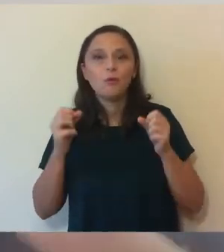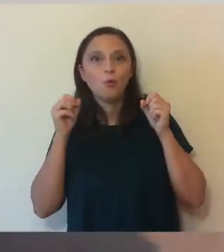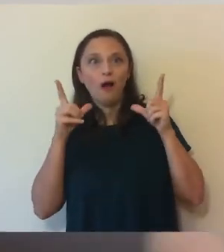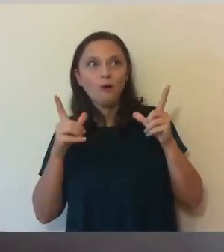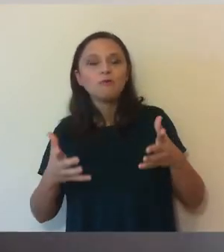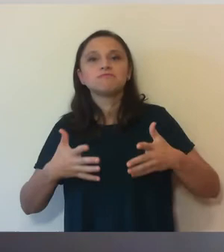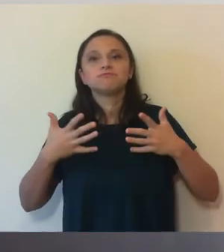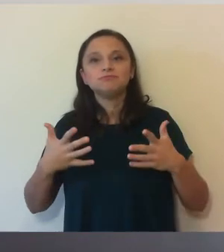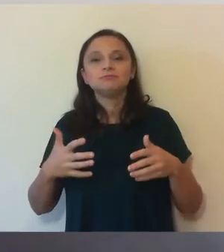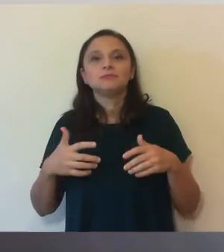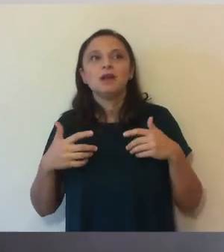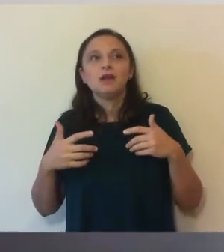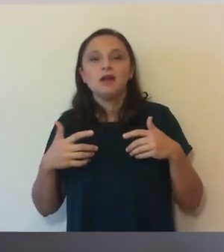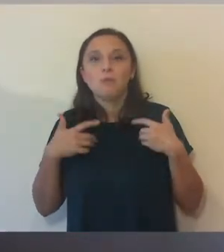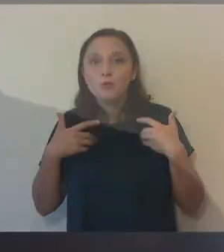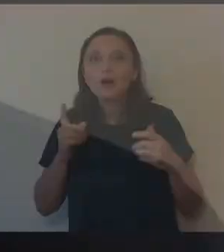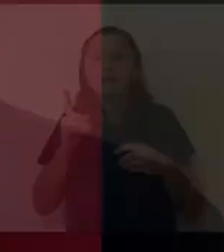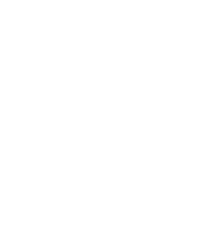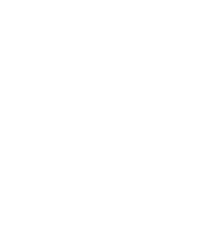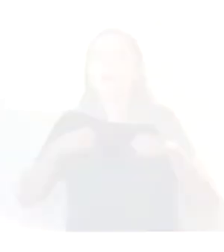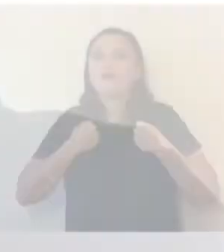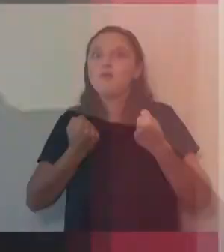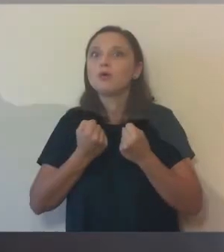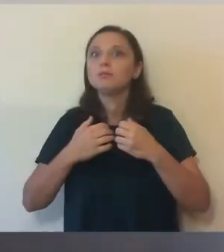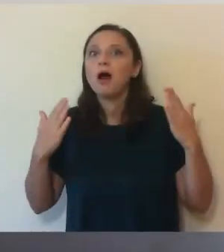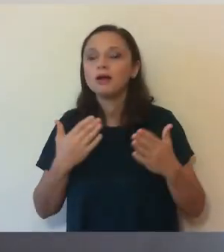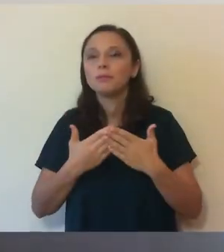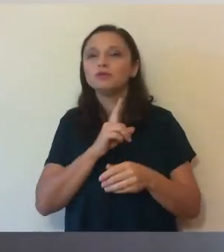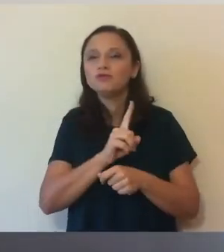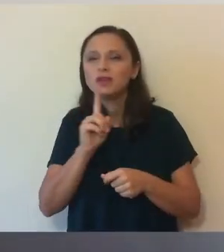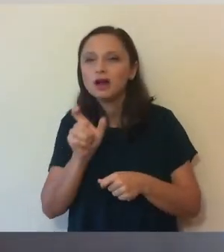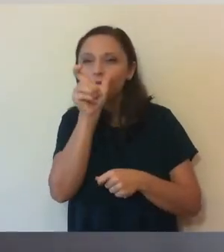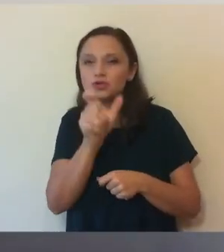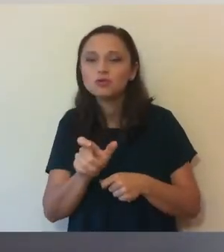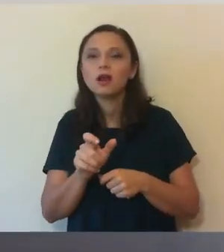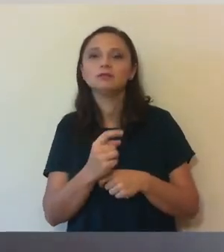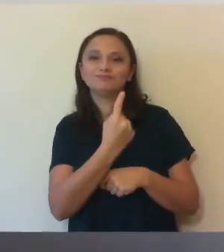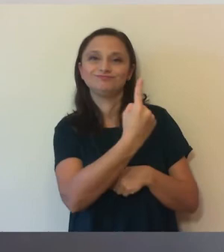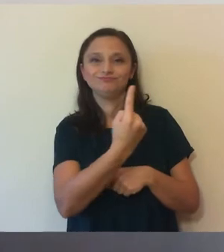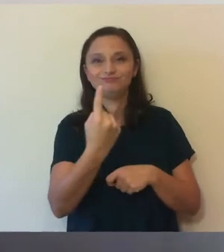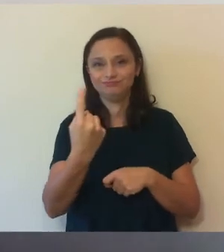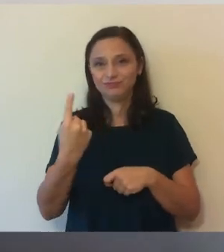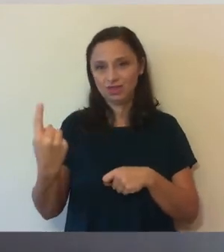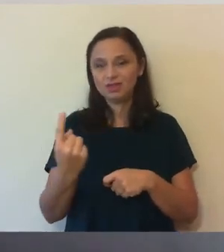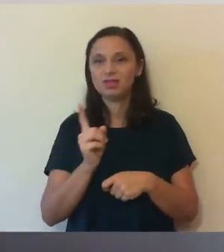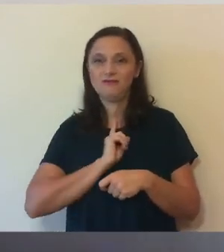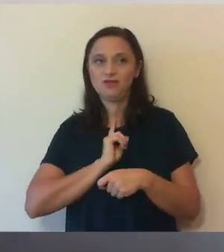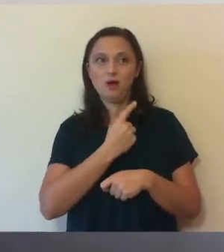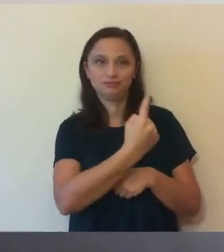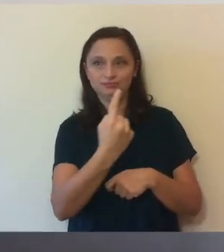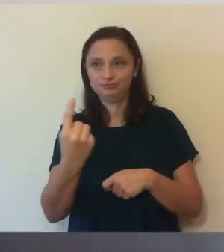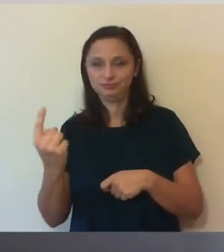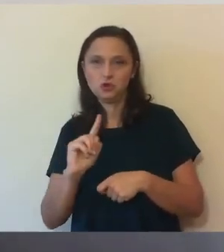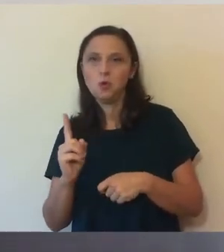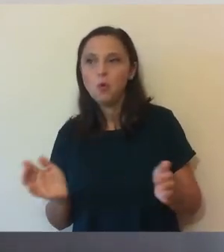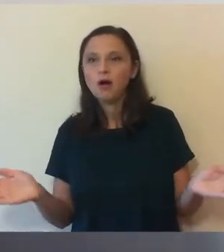a fost destul de mult efort pentru fiecare dintre ei. Pe fiecare persoană cu dizabilități, noi am luat-o în parte. Nu a